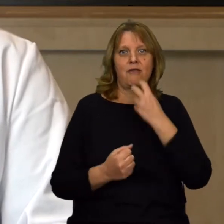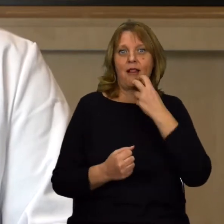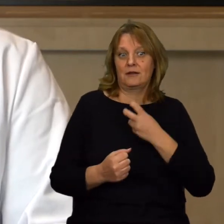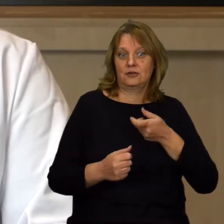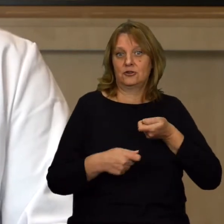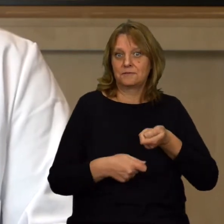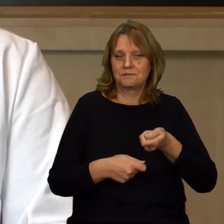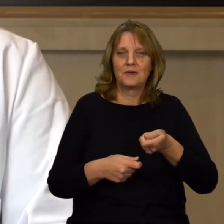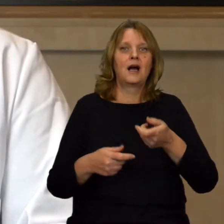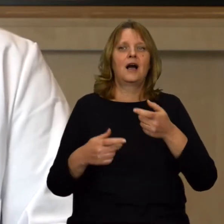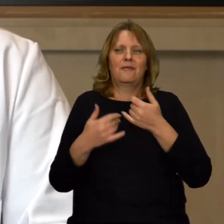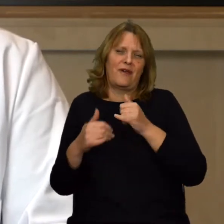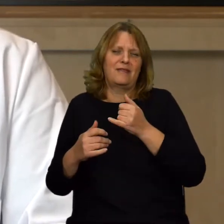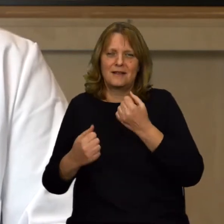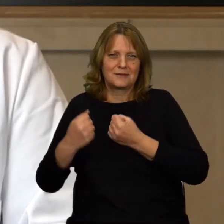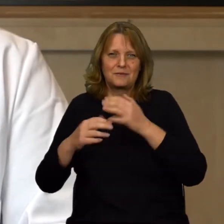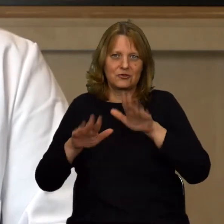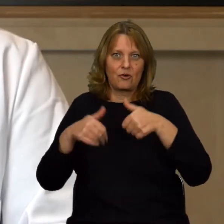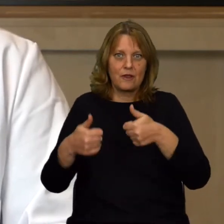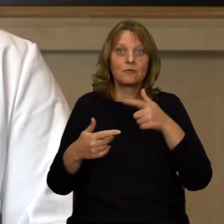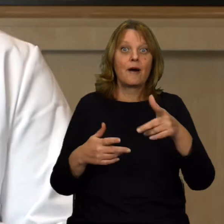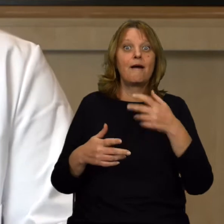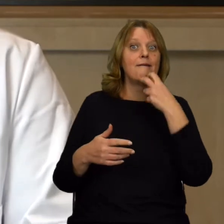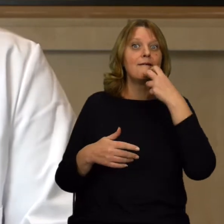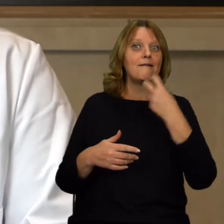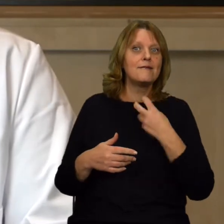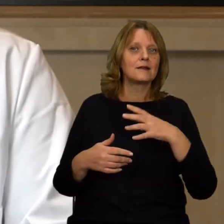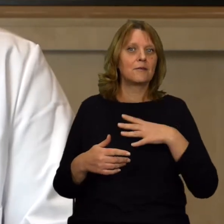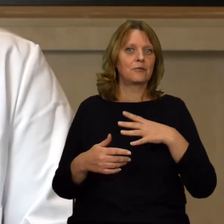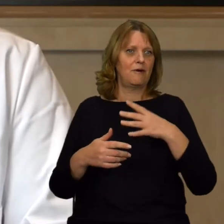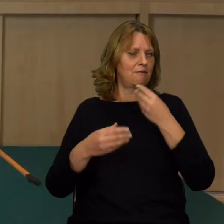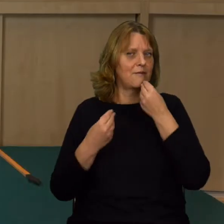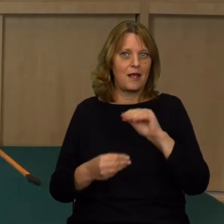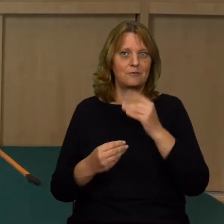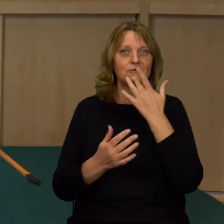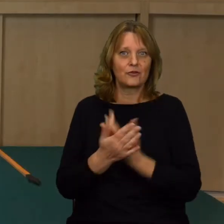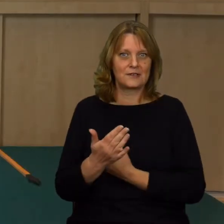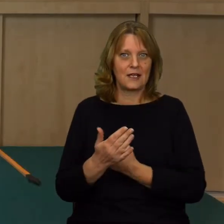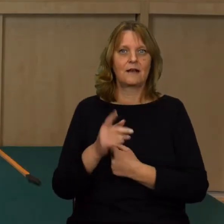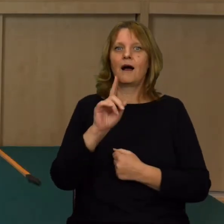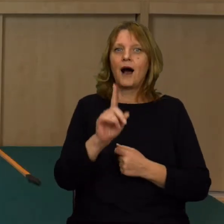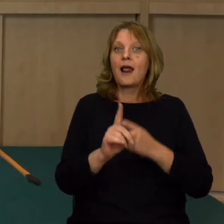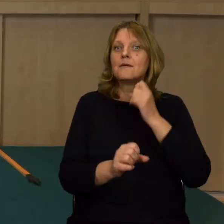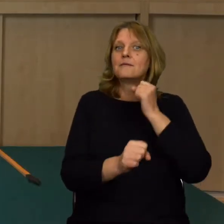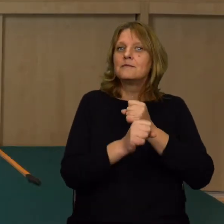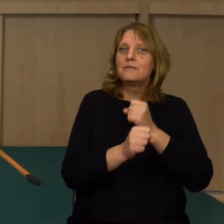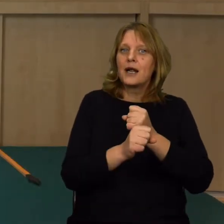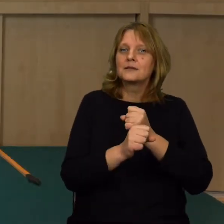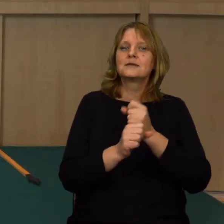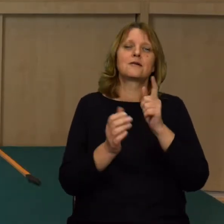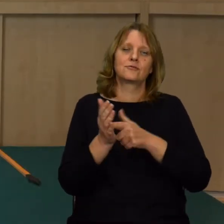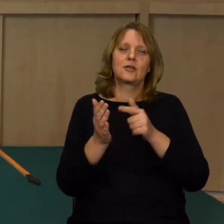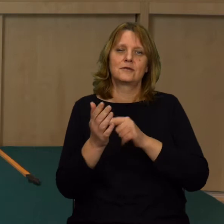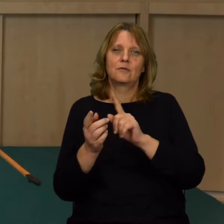jakiś pojazd, żeby ta energia była jak najwydajniej spożytkowana. Ale ta praca zamienia się bardzo